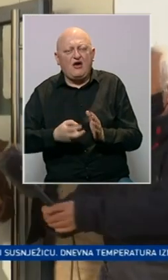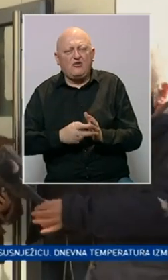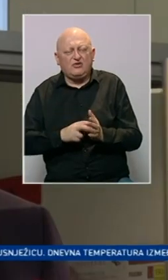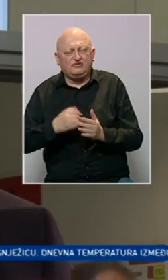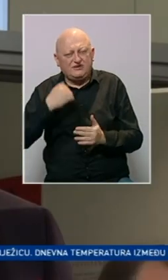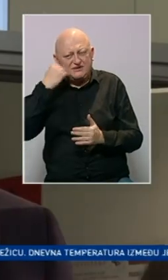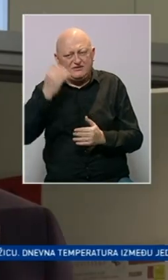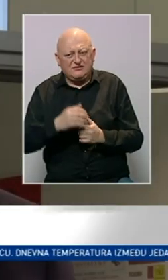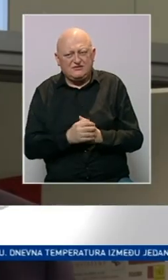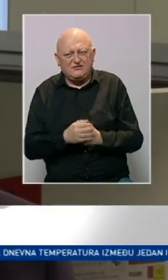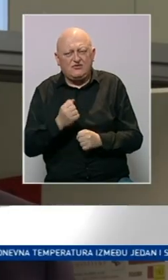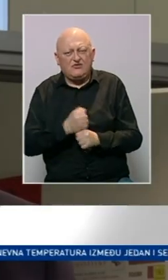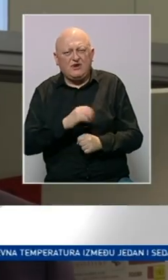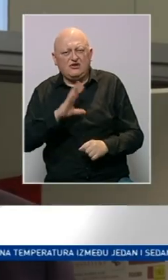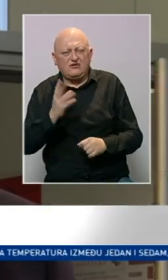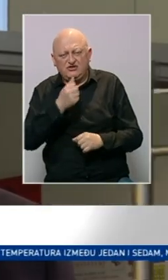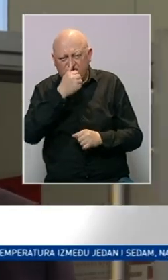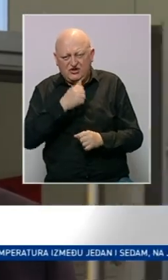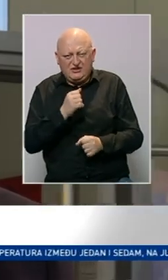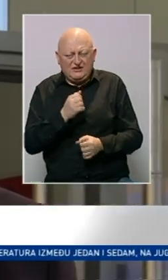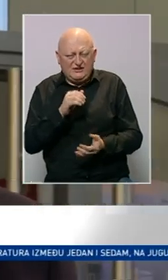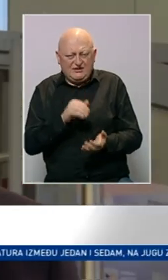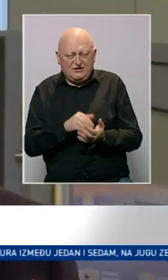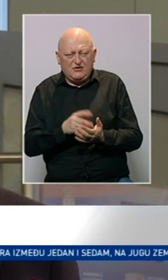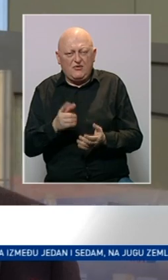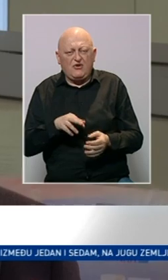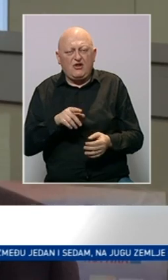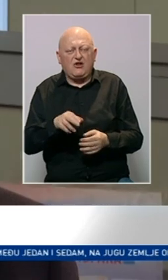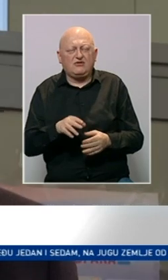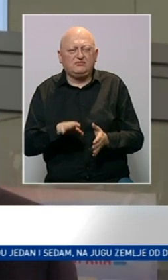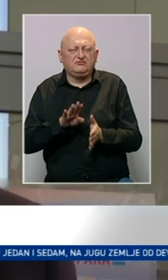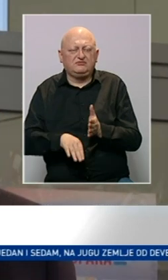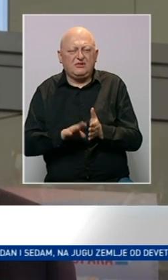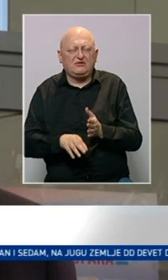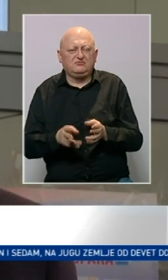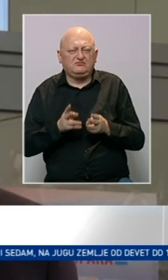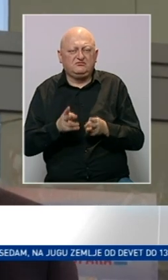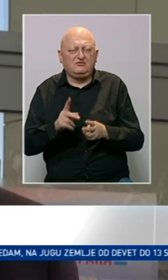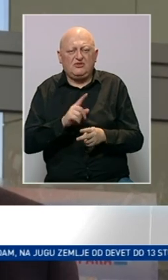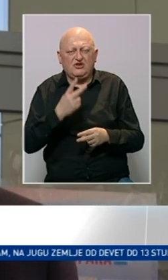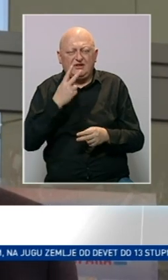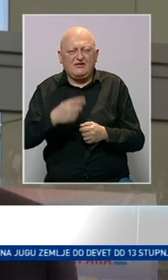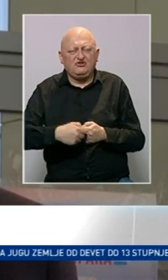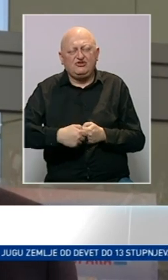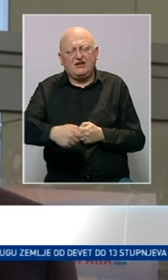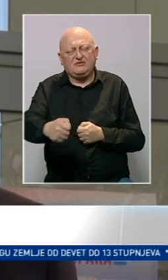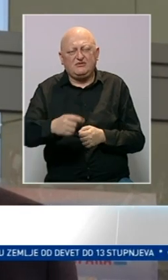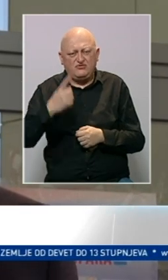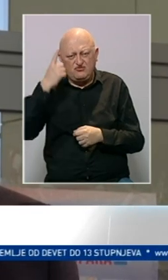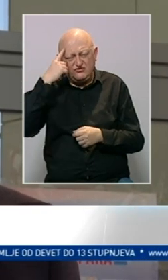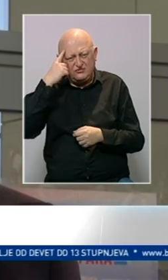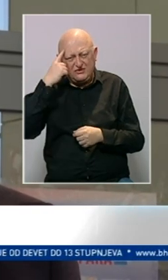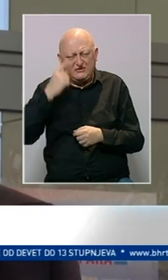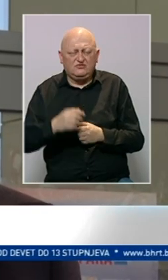skandaloznu. Uradio sve što je trebalo, a onda je krenulo šikaniranje i maltretiranje do sada neviđenih razmera i u smislu